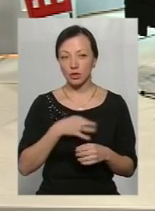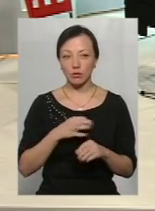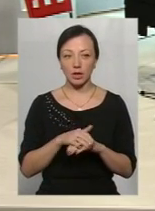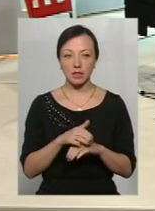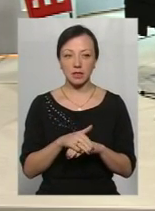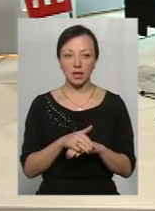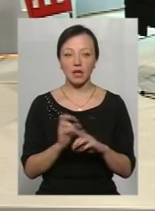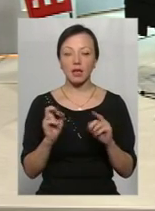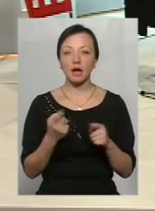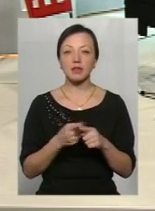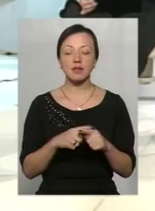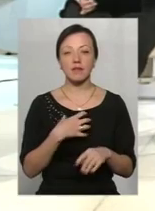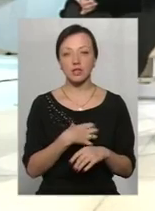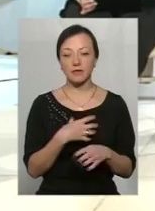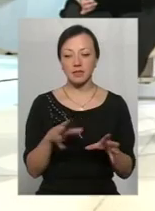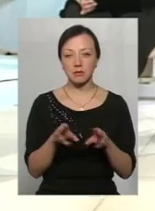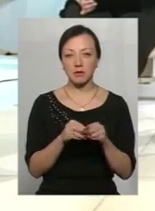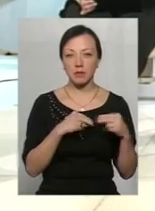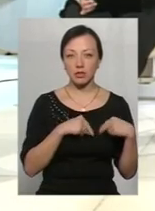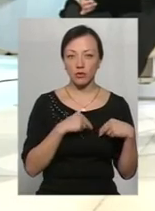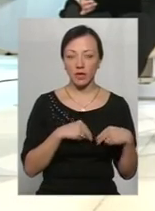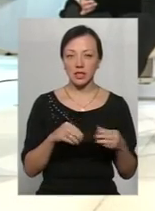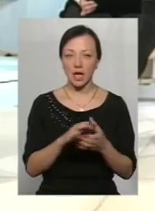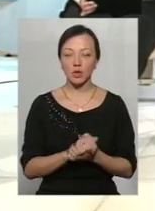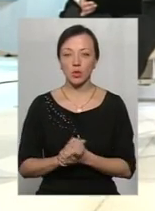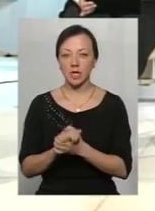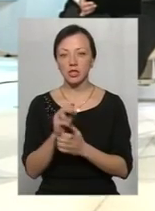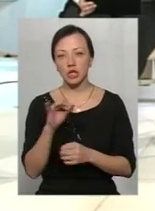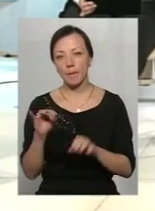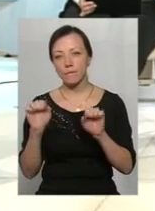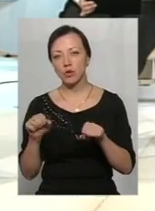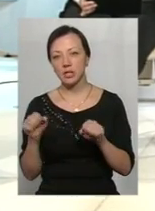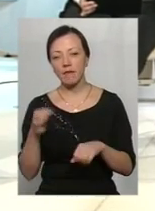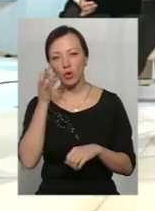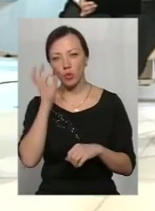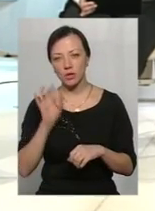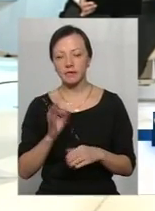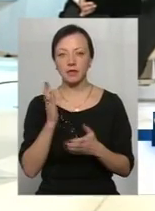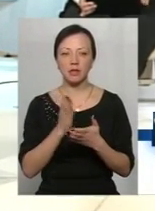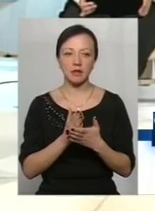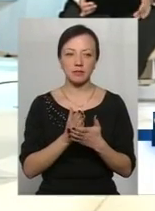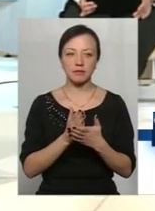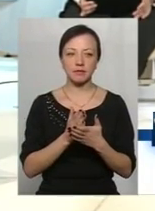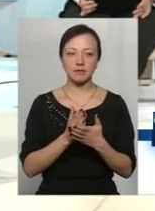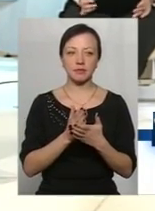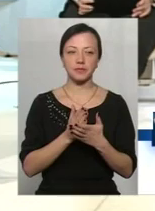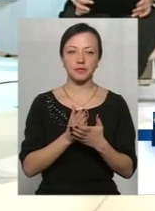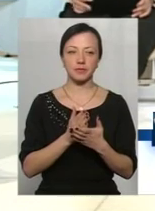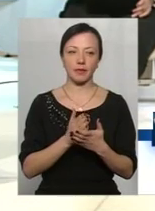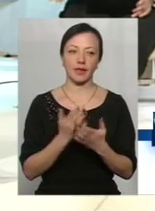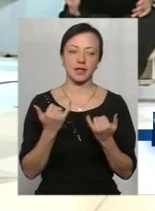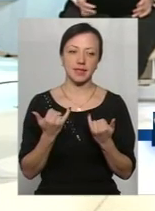ласка, наскільки це важливо співпрацювати з асоціаціями і, можливо, ще є якийсь досвід, напрацьований вже?